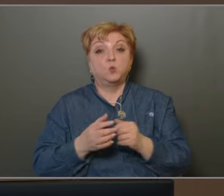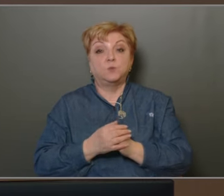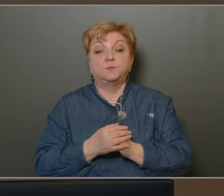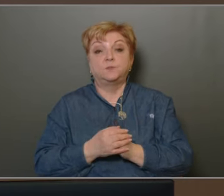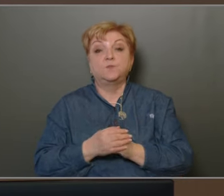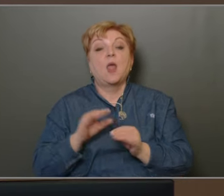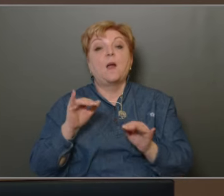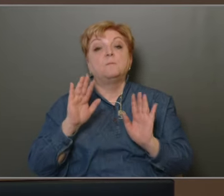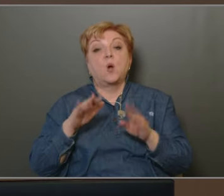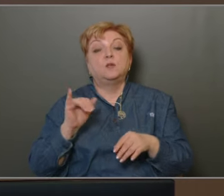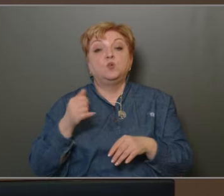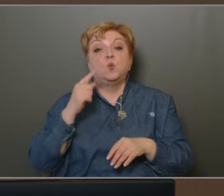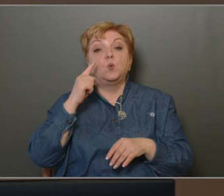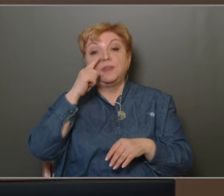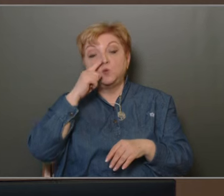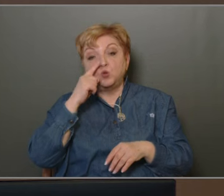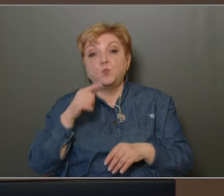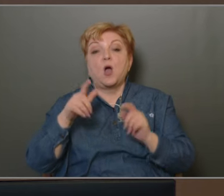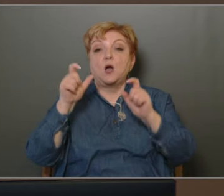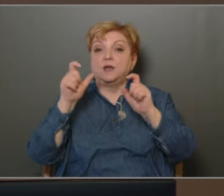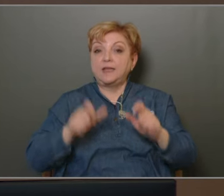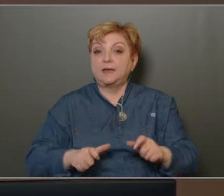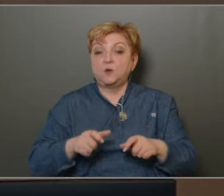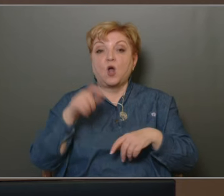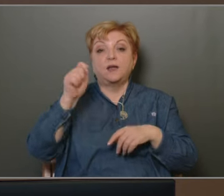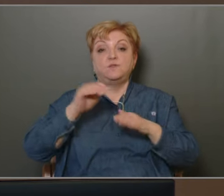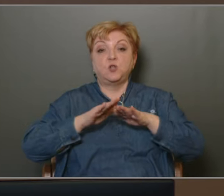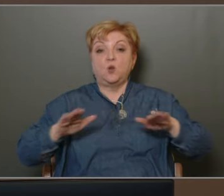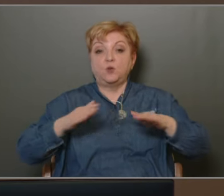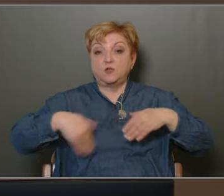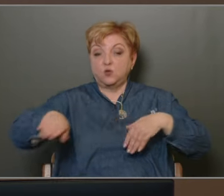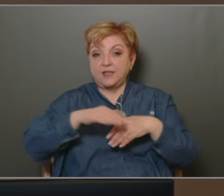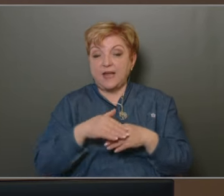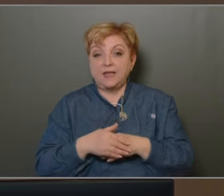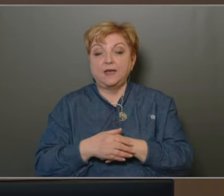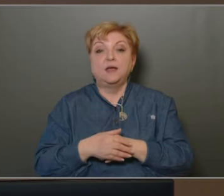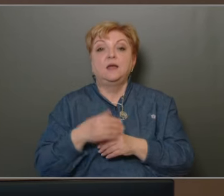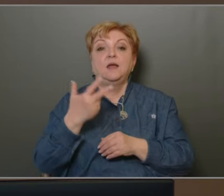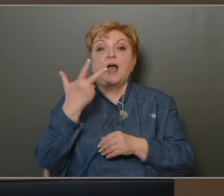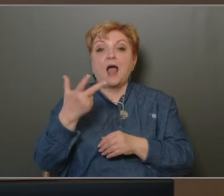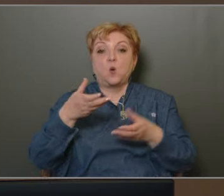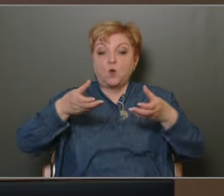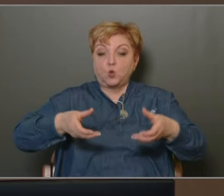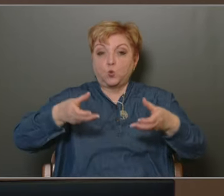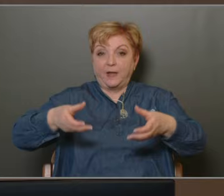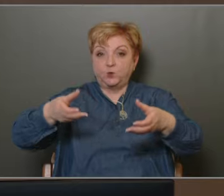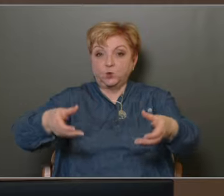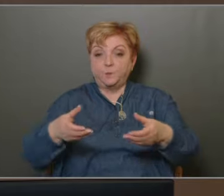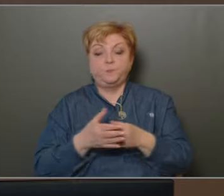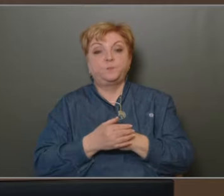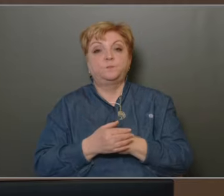majd júniusban ide kerül a képviselőtestület elé az előbb említett három dokumentum.